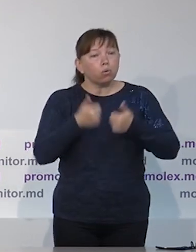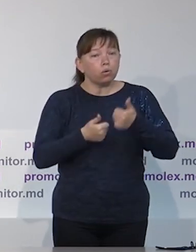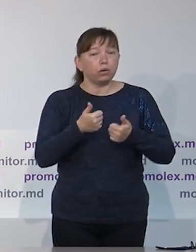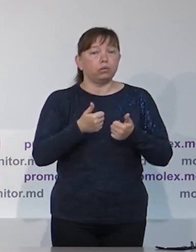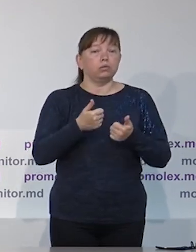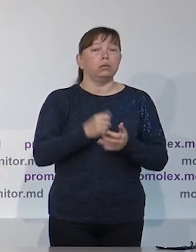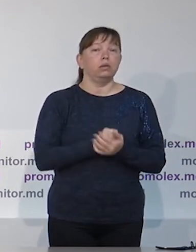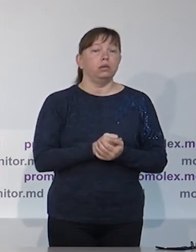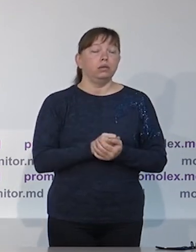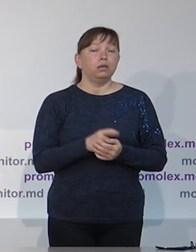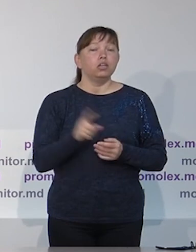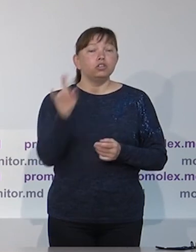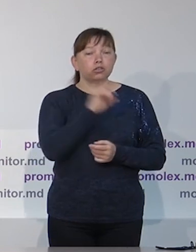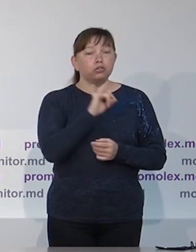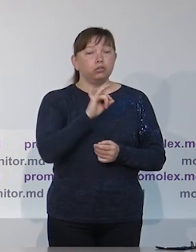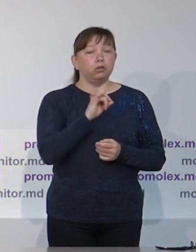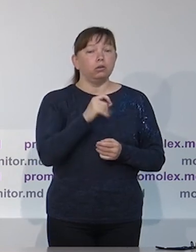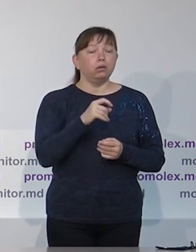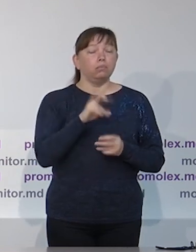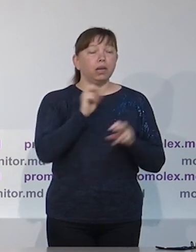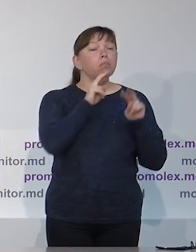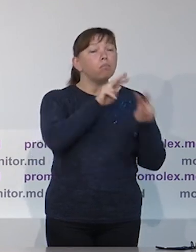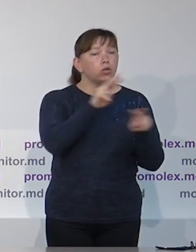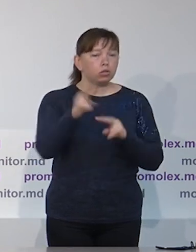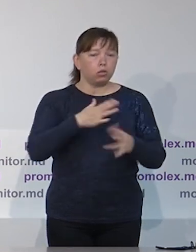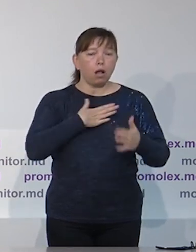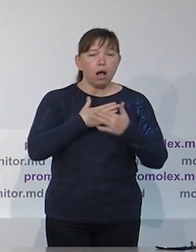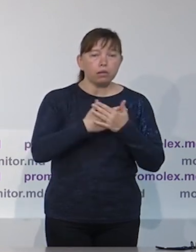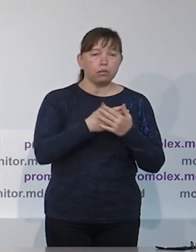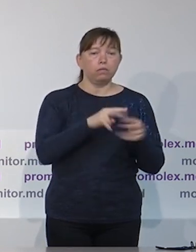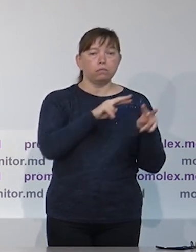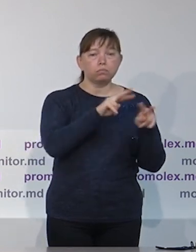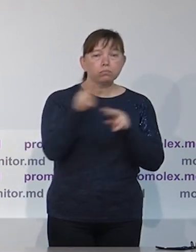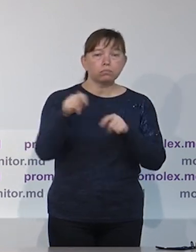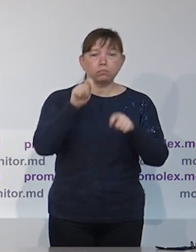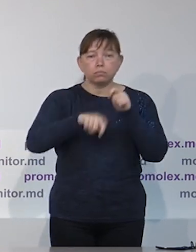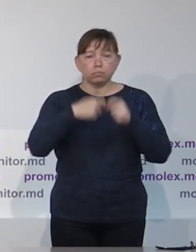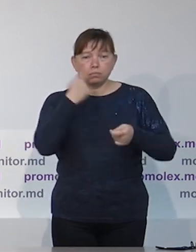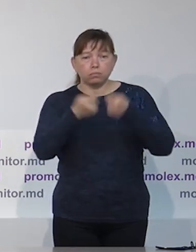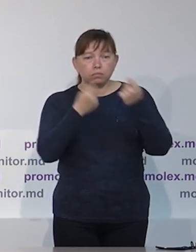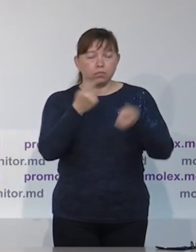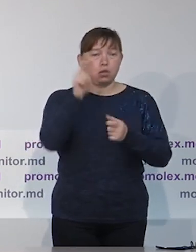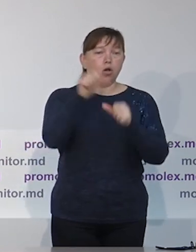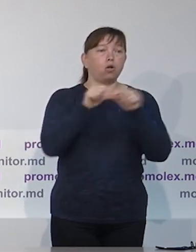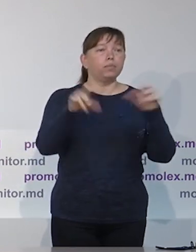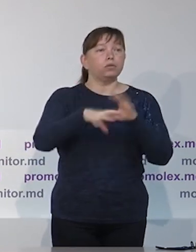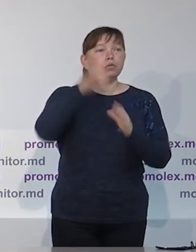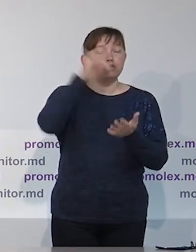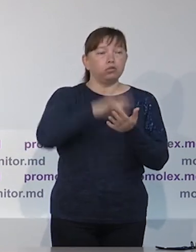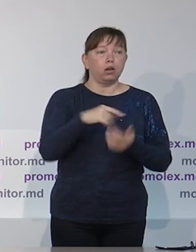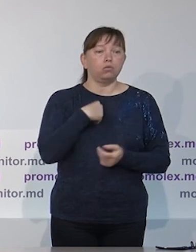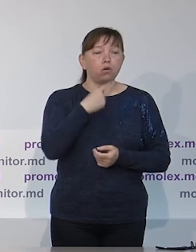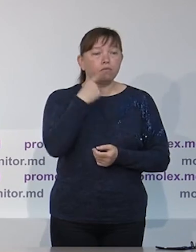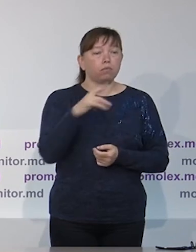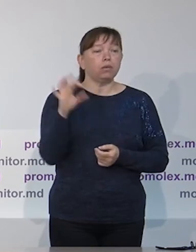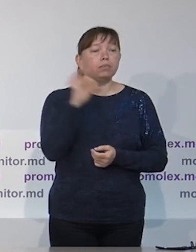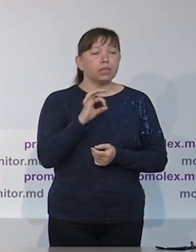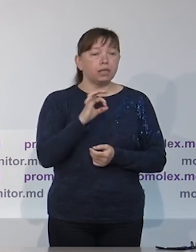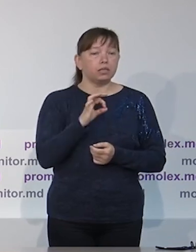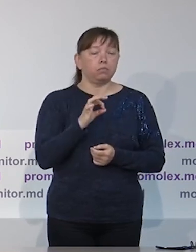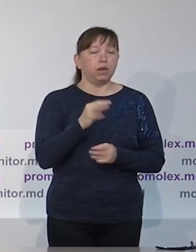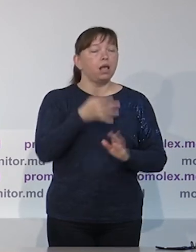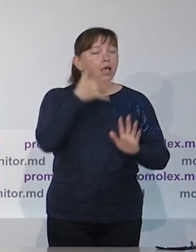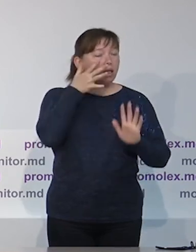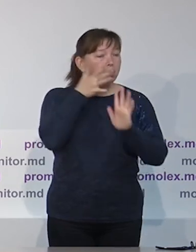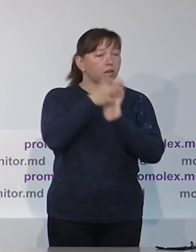мы полагаем, будут повторяться и во время этих выборов, и которые необходимо избегать так как при содействии избирательных